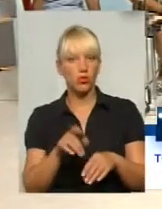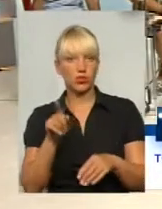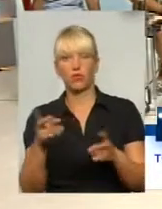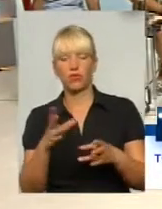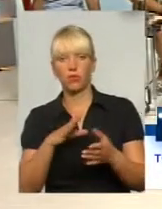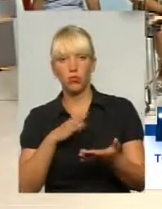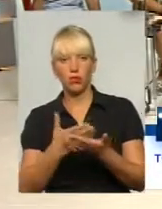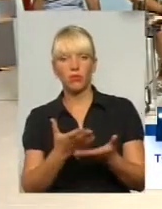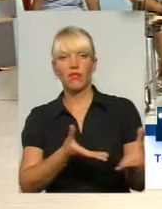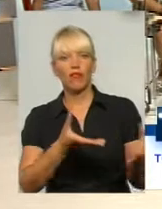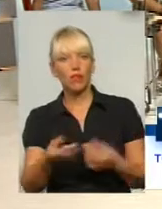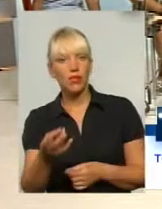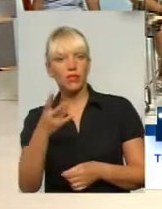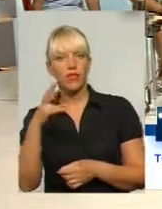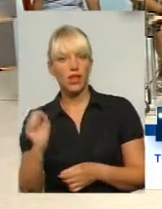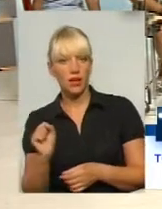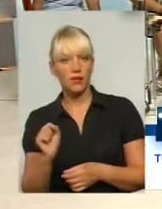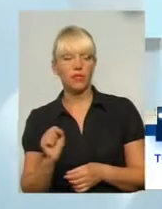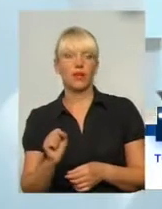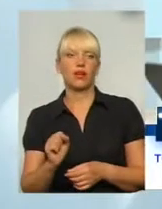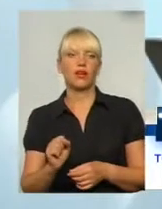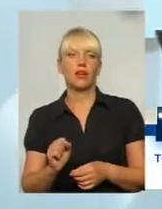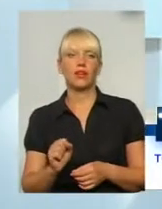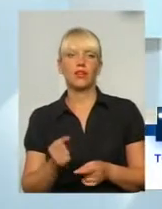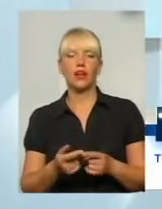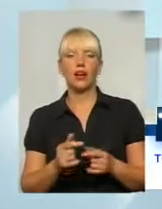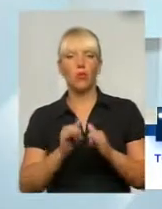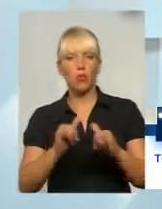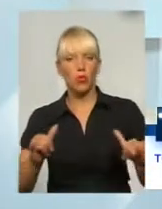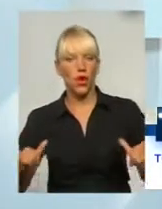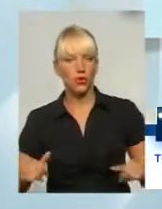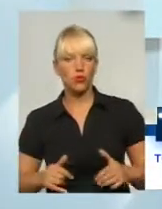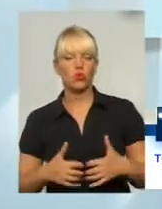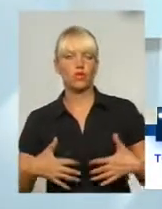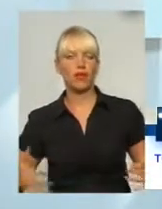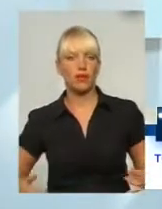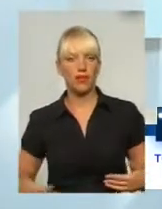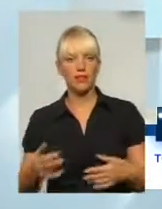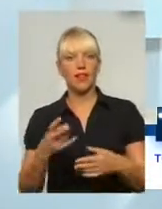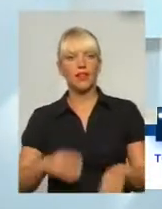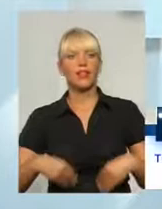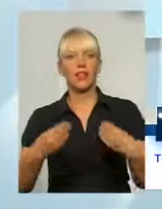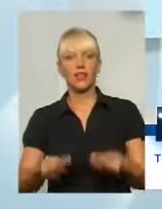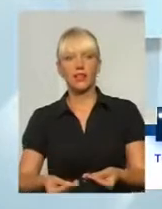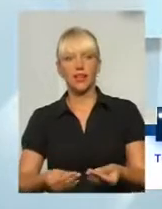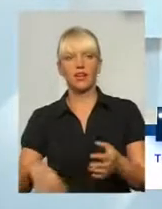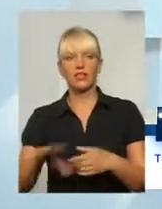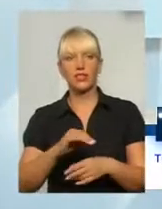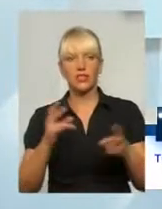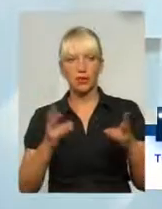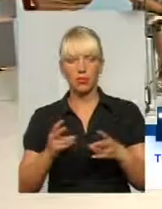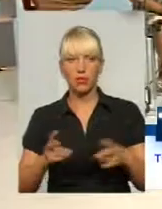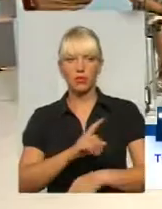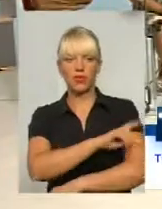вплив на популяцію тварин, потім надання всіх потрібних